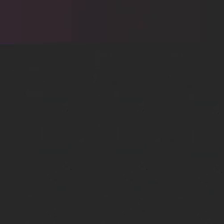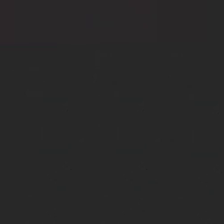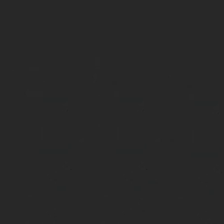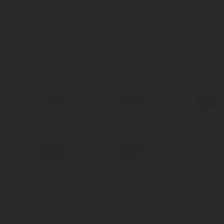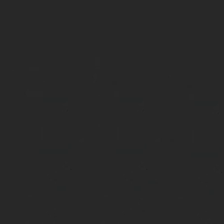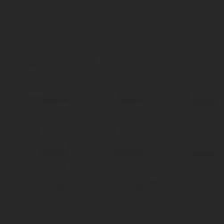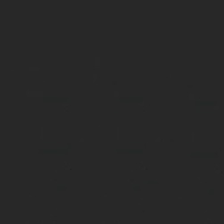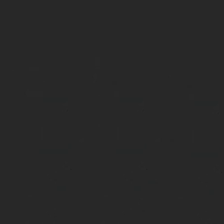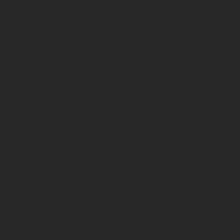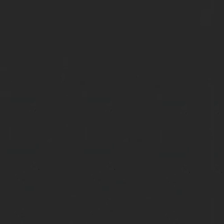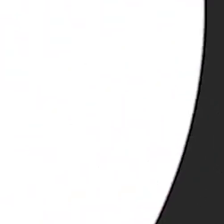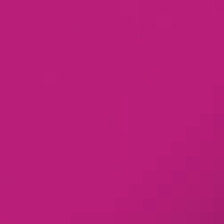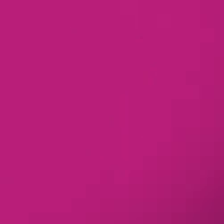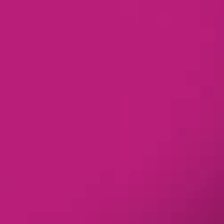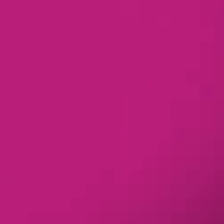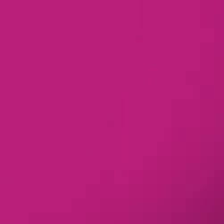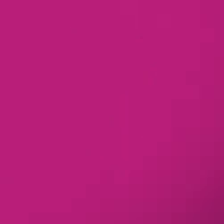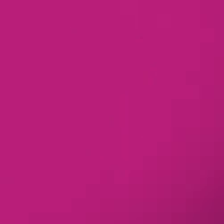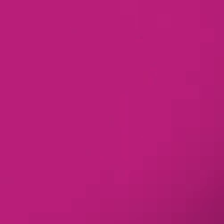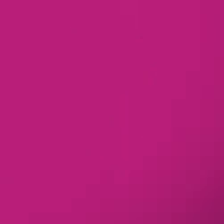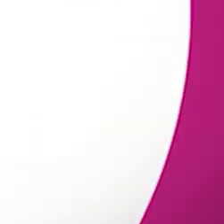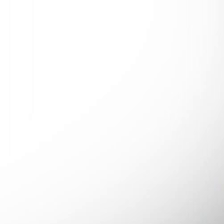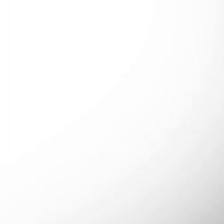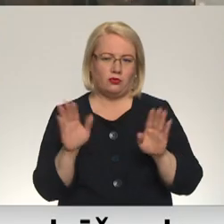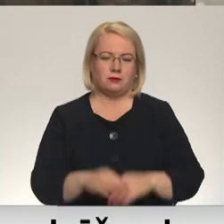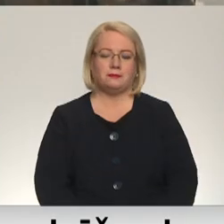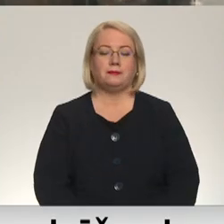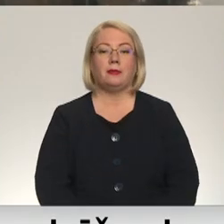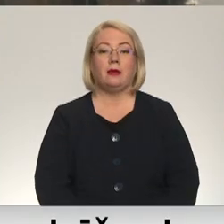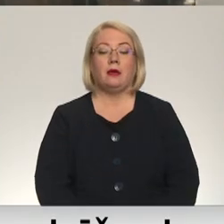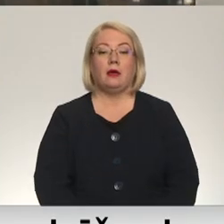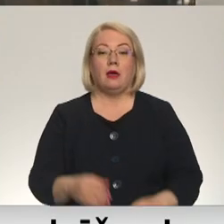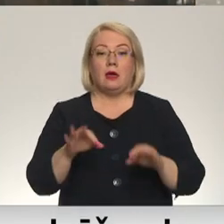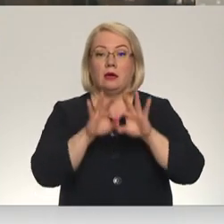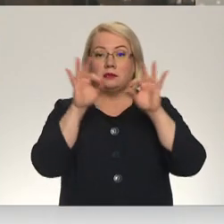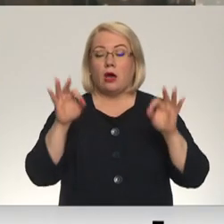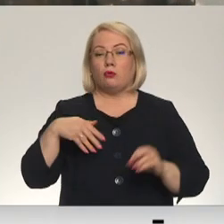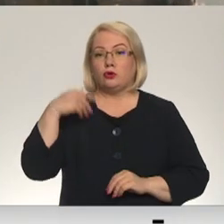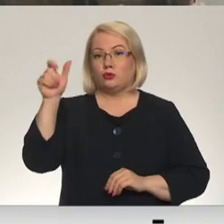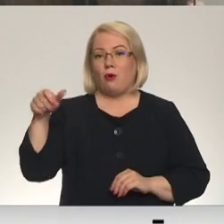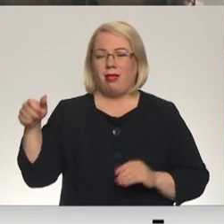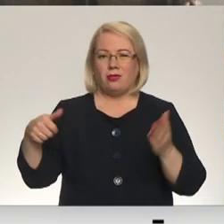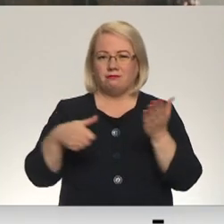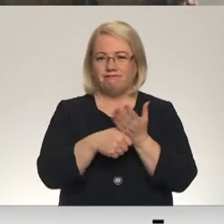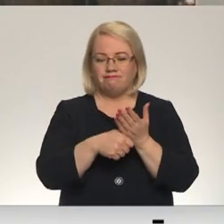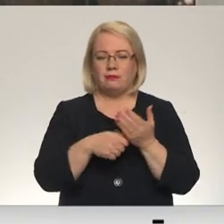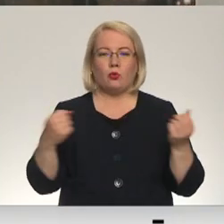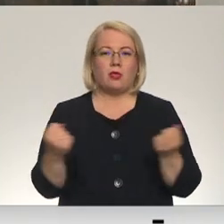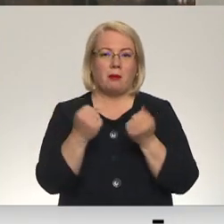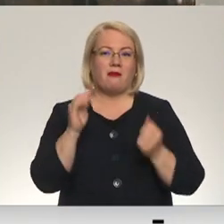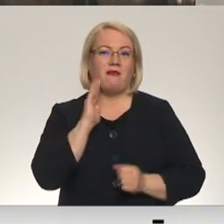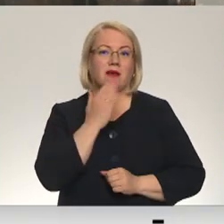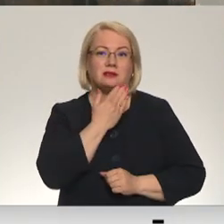Re! Viss ēters ir te! Sākusies skolēnu reģistrēšanās nodarbinātībai